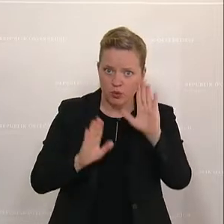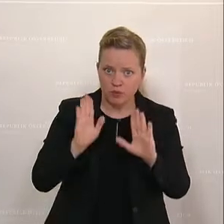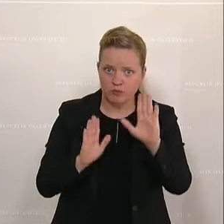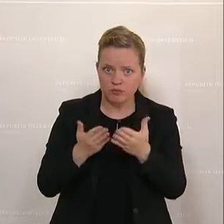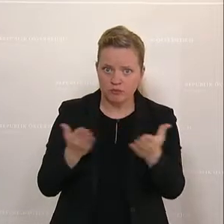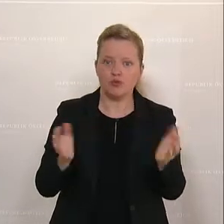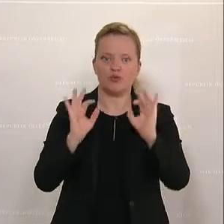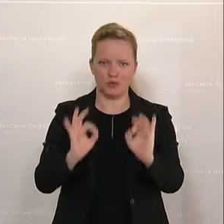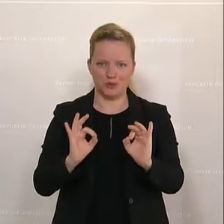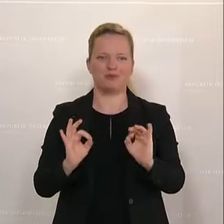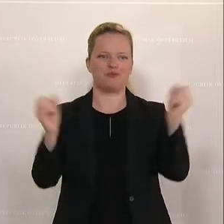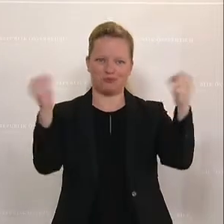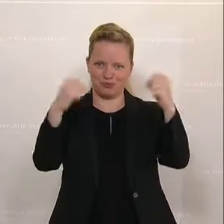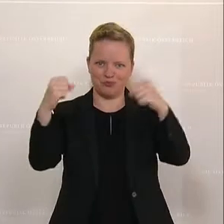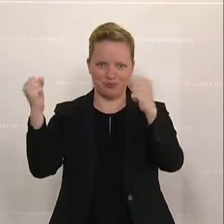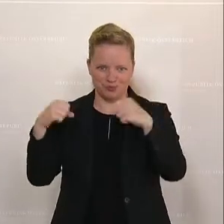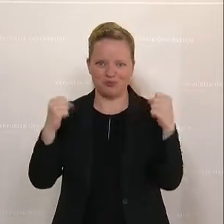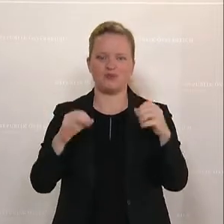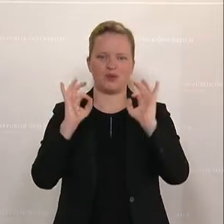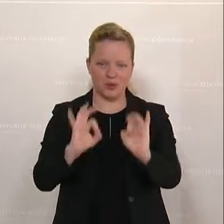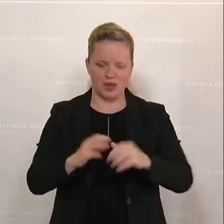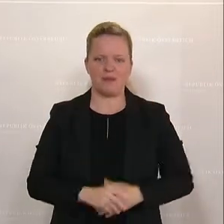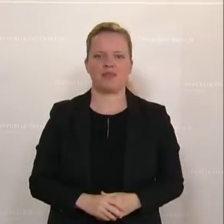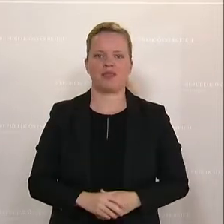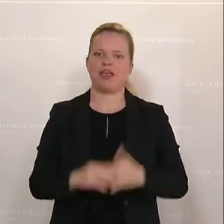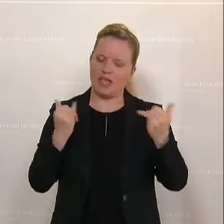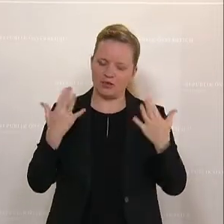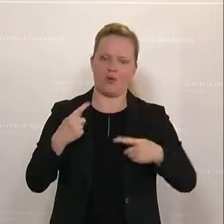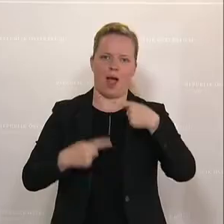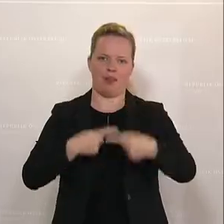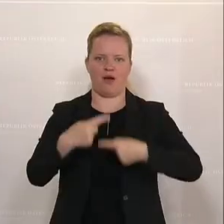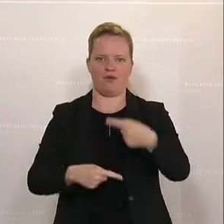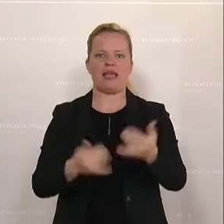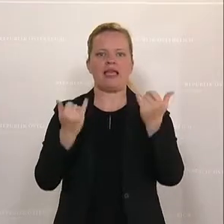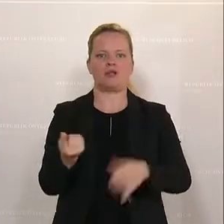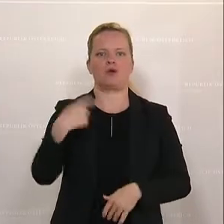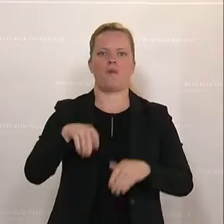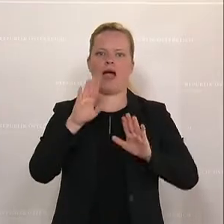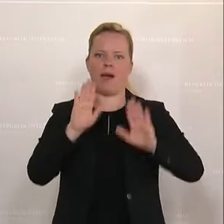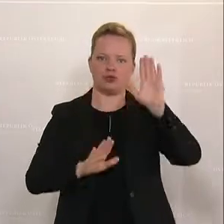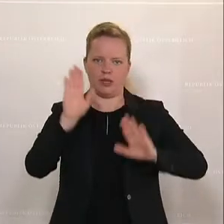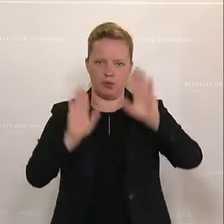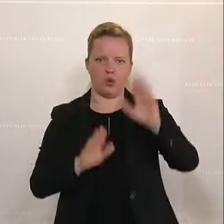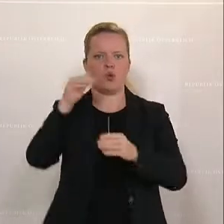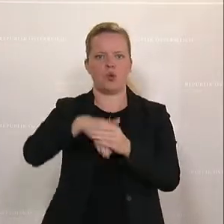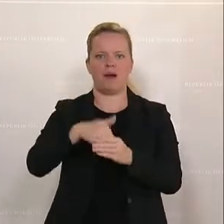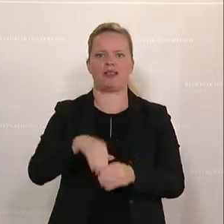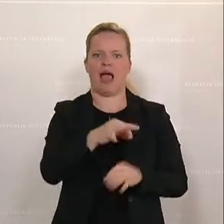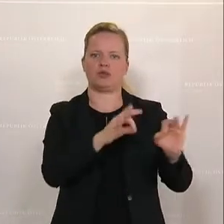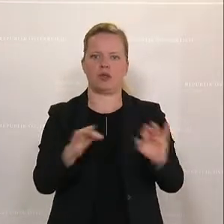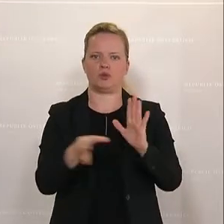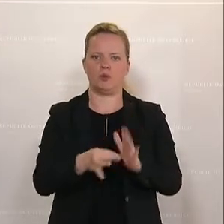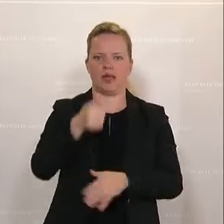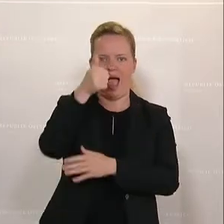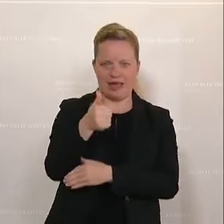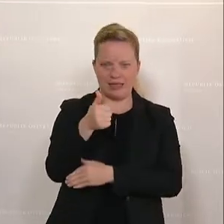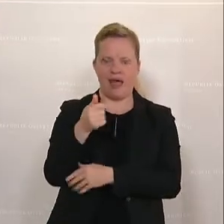eher selten, vor allem im Wirtschaftsbereich. Die müssen adaptiert werden an